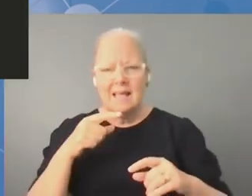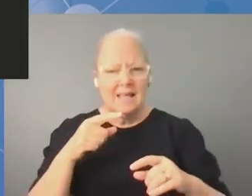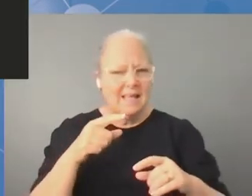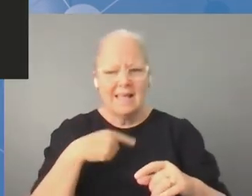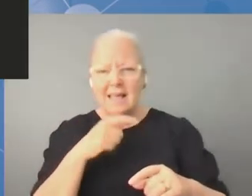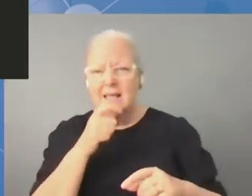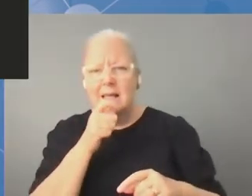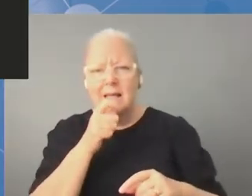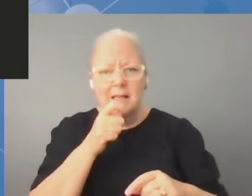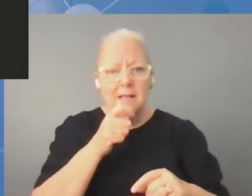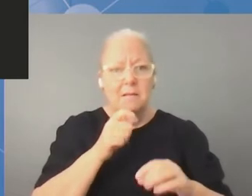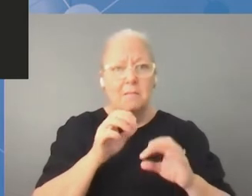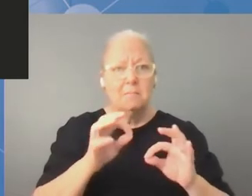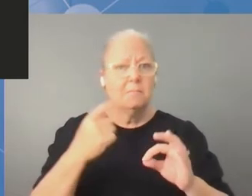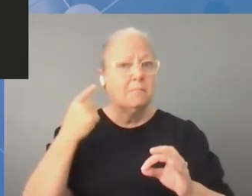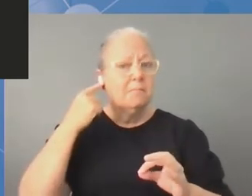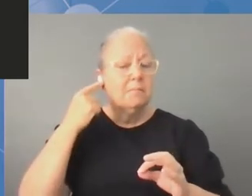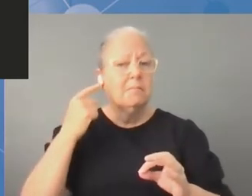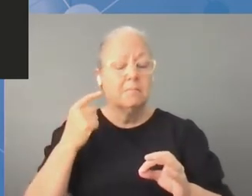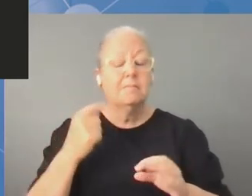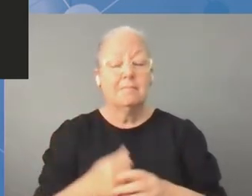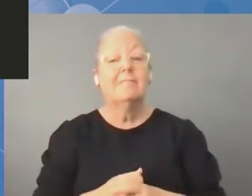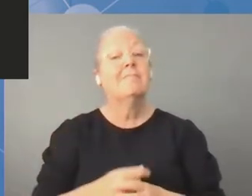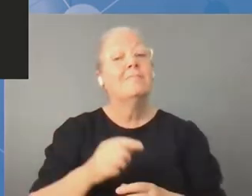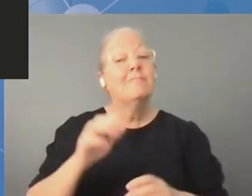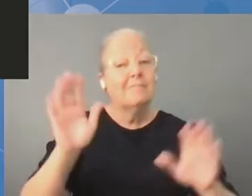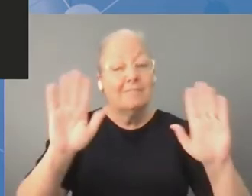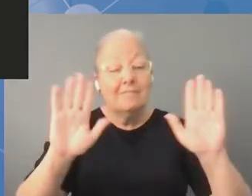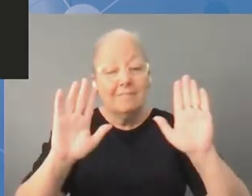Dzień dobry, miałam po prostu kłopot z włączeniem mikrofonu.